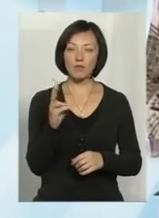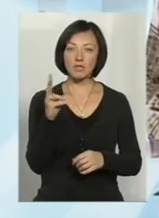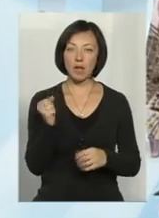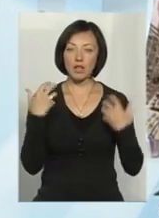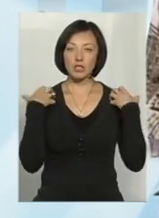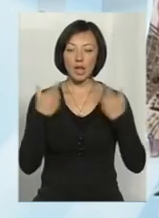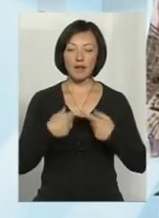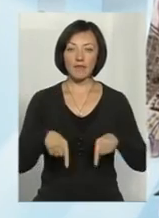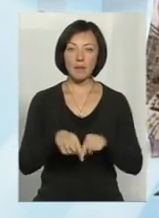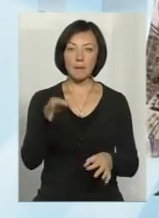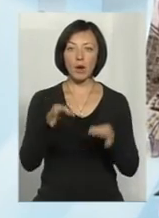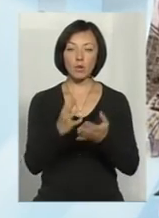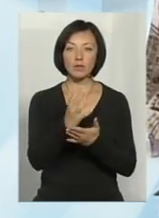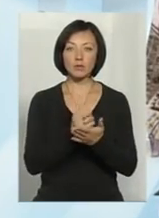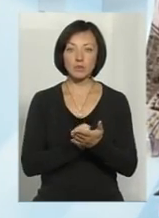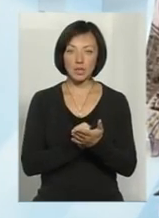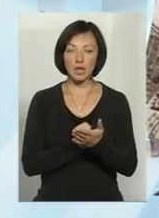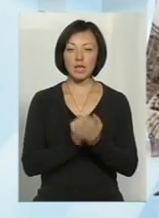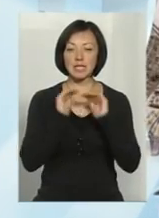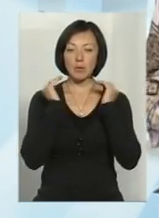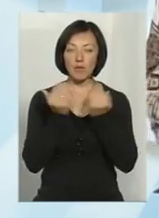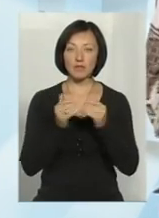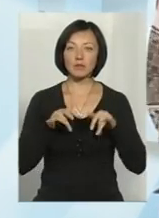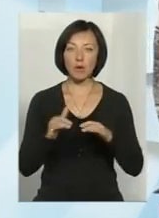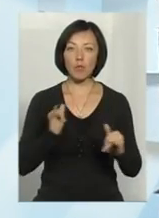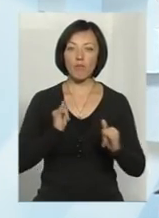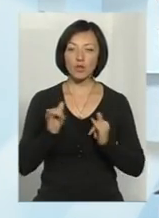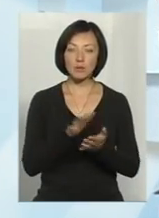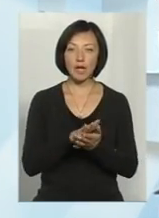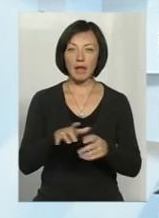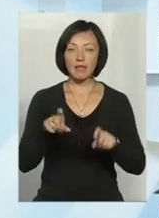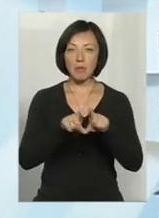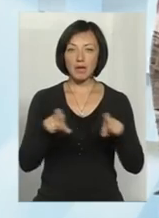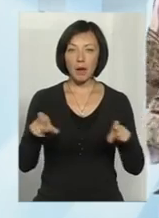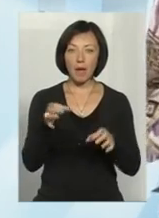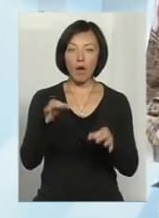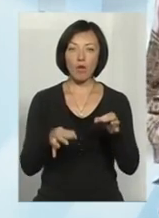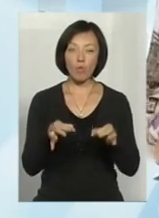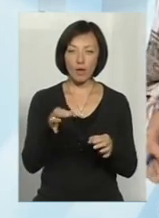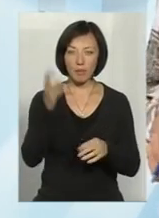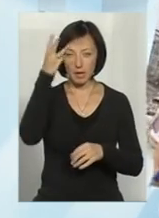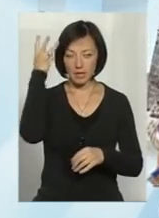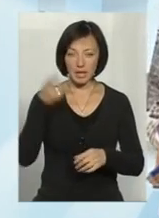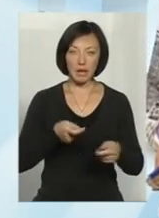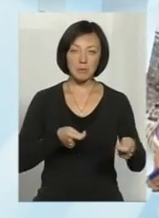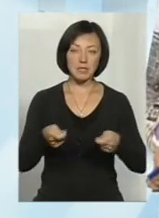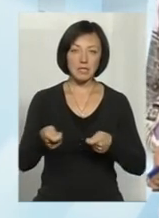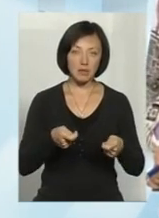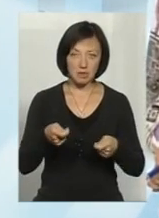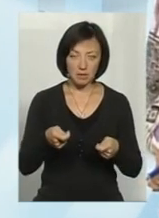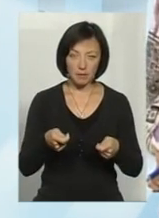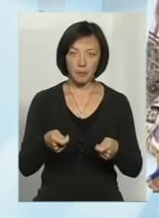природних ресурсів заповідної справи, як у мережі та поводження з відходами Департаменту екології та природних ресурсів Хмельницької облдержадміністрації.